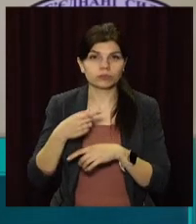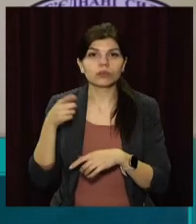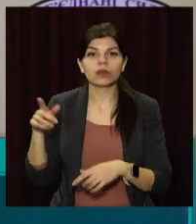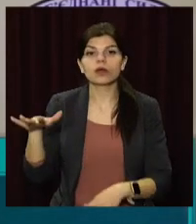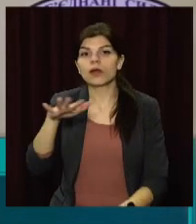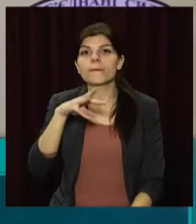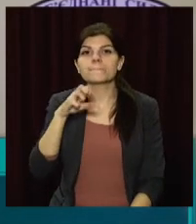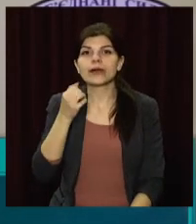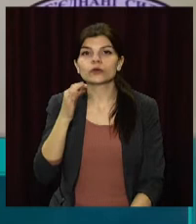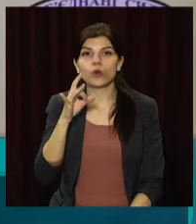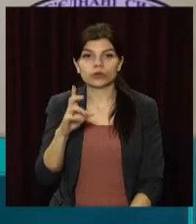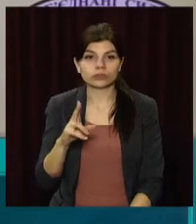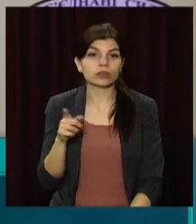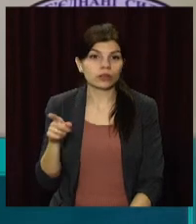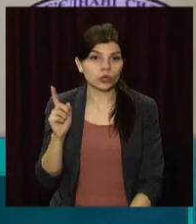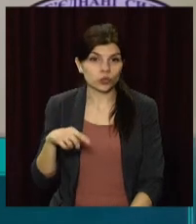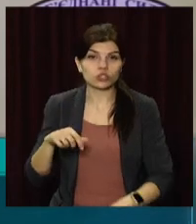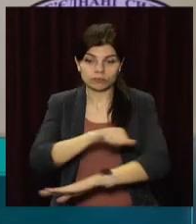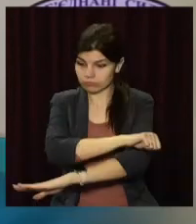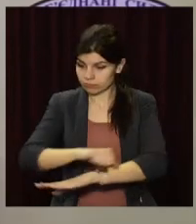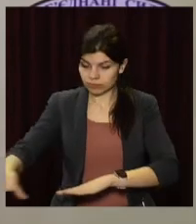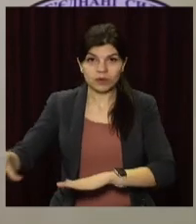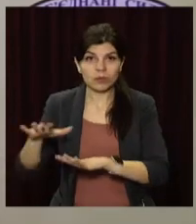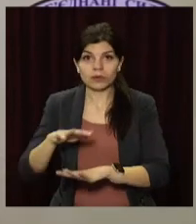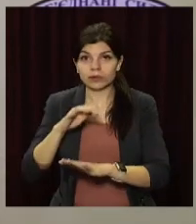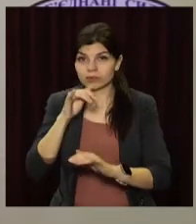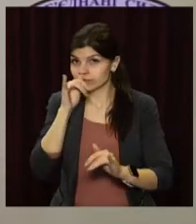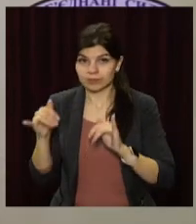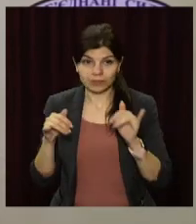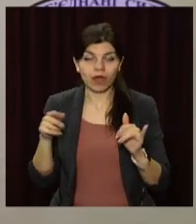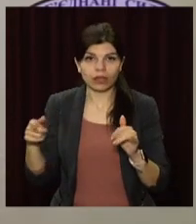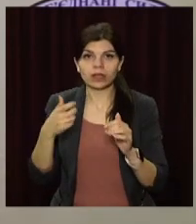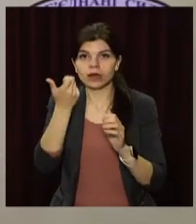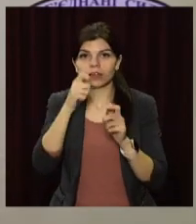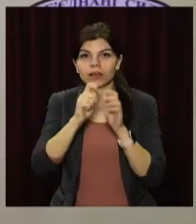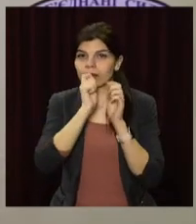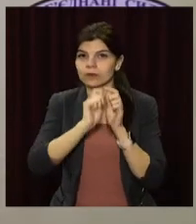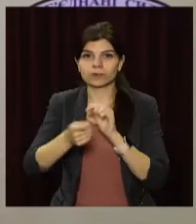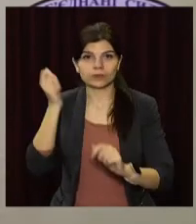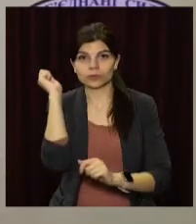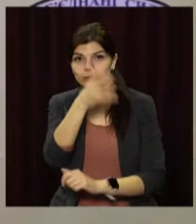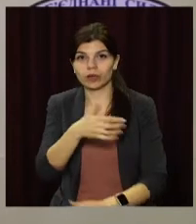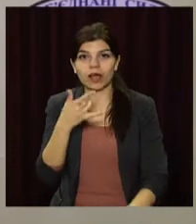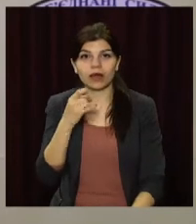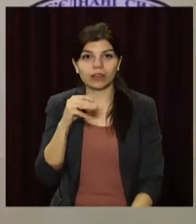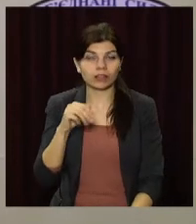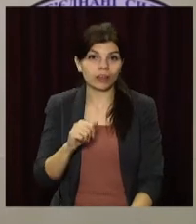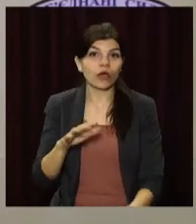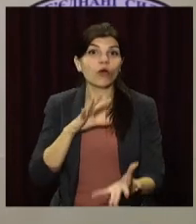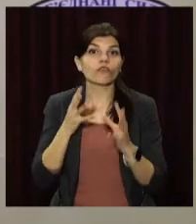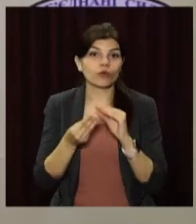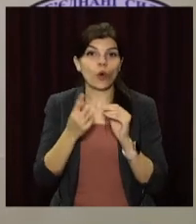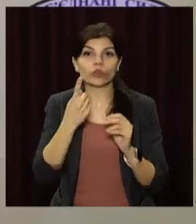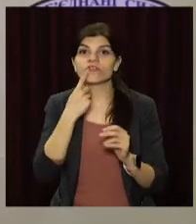Майорське БПЛА противника, перетнувши лінію розмежування, здійснили скидання гранат на позиції наших підрозділів, внаслідок чого